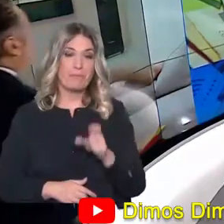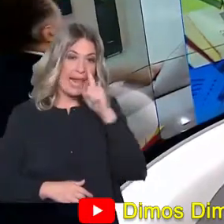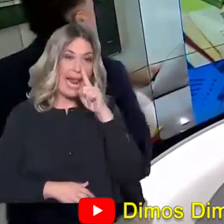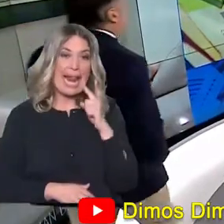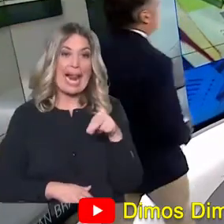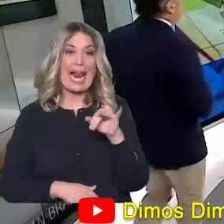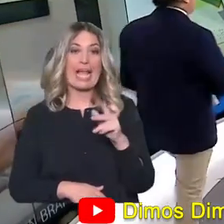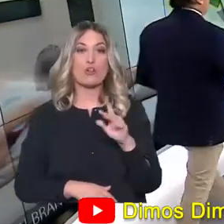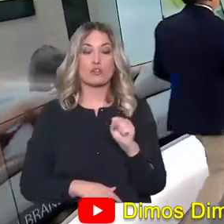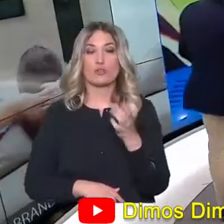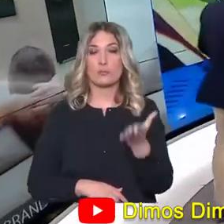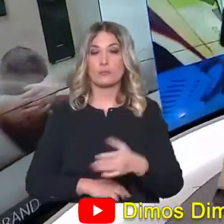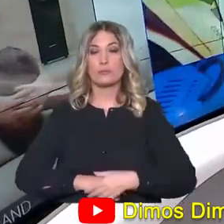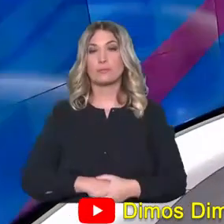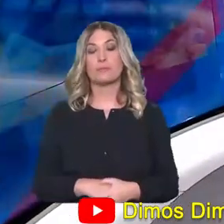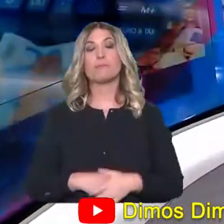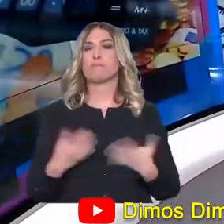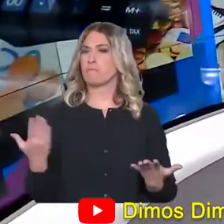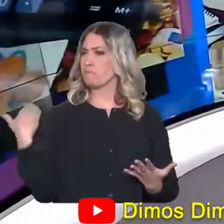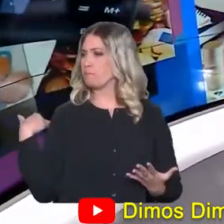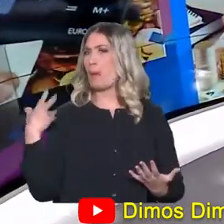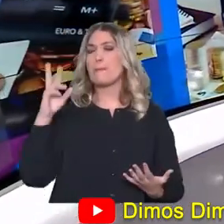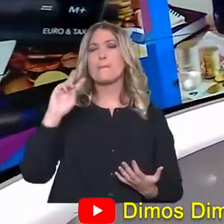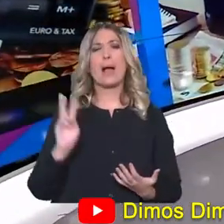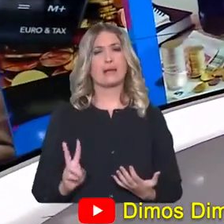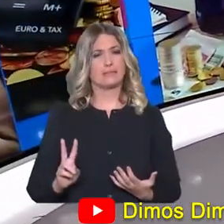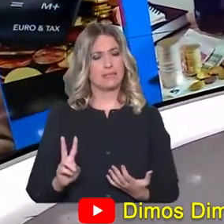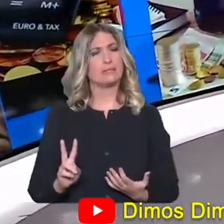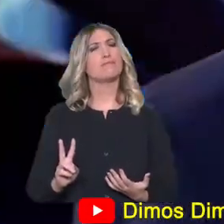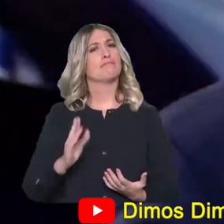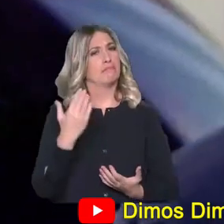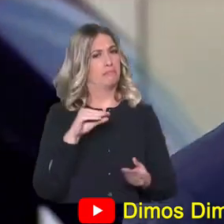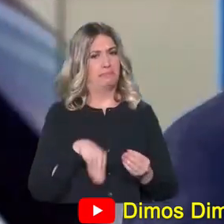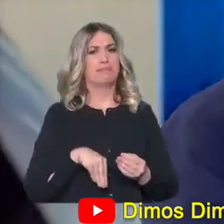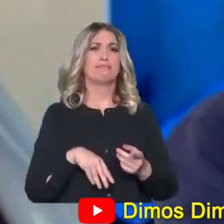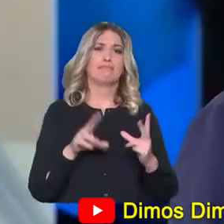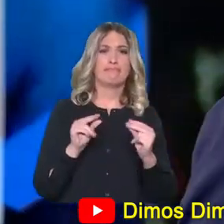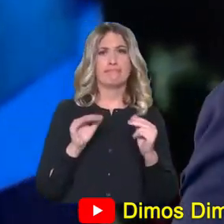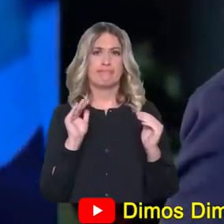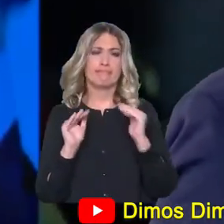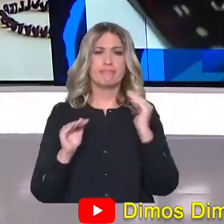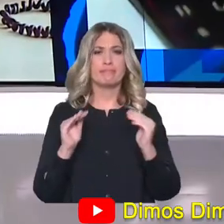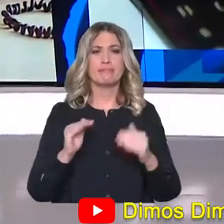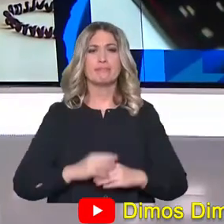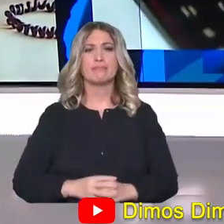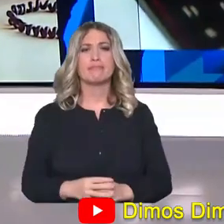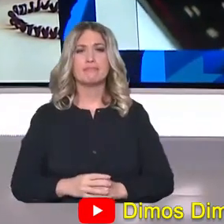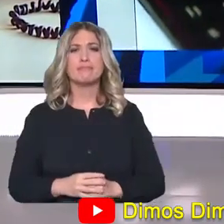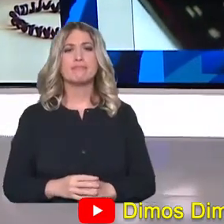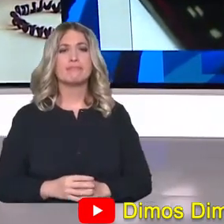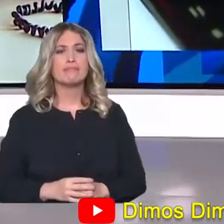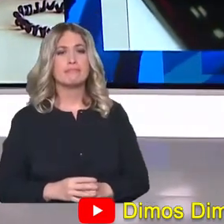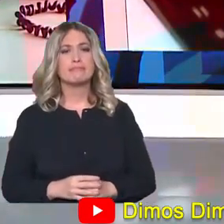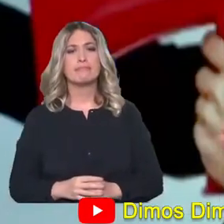Θυμίζω λοιπόν ότι την προηγούμενη Παρασκευή ήταν εδώ, Νίκο, καλησπέρα. Καλησπέρα, Νίκο. Ο Θανάσης Βισκαδουράκης. Ένας